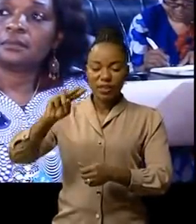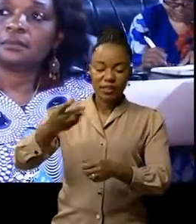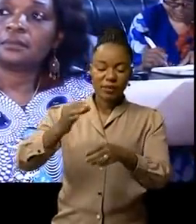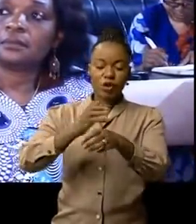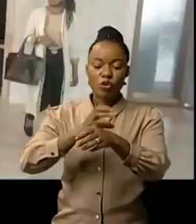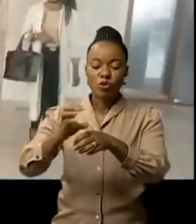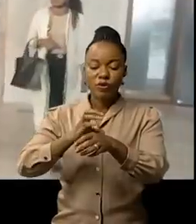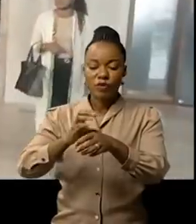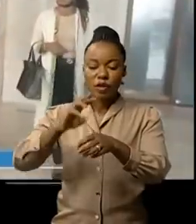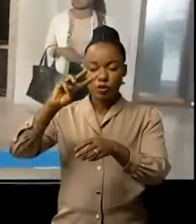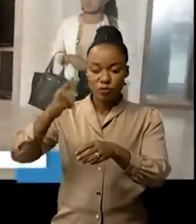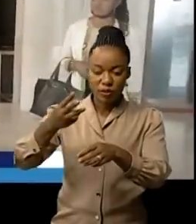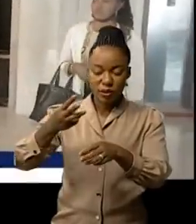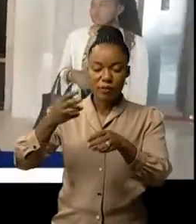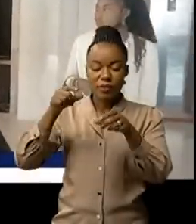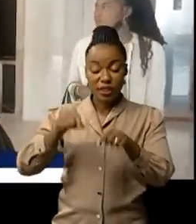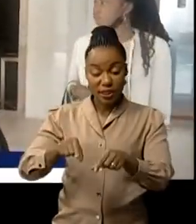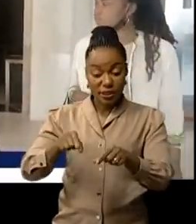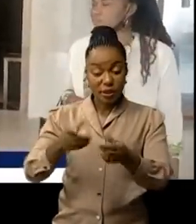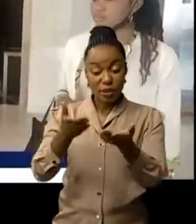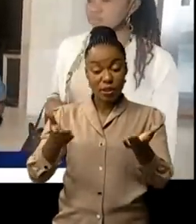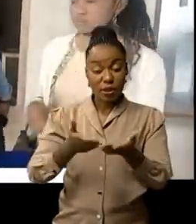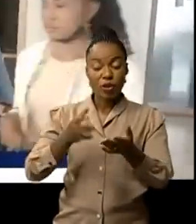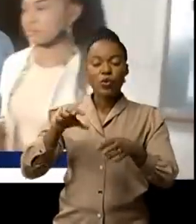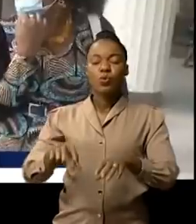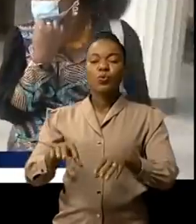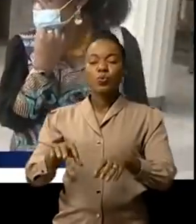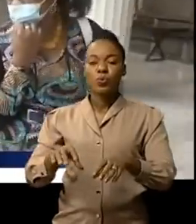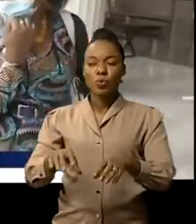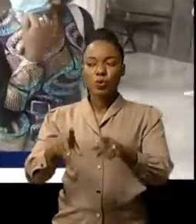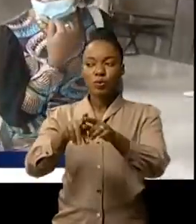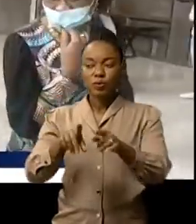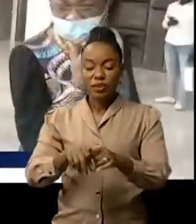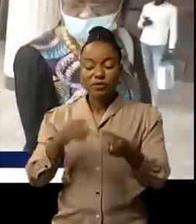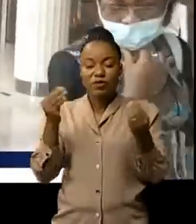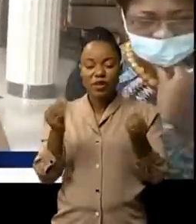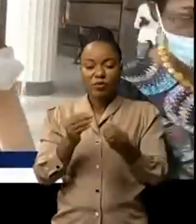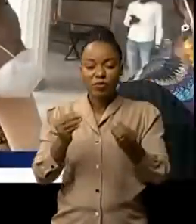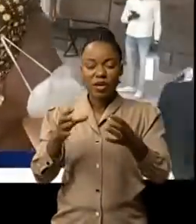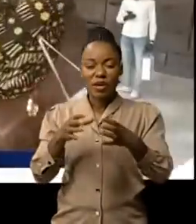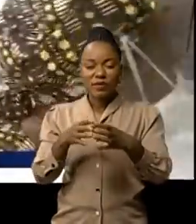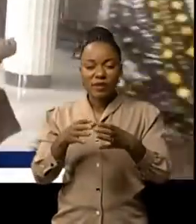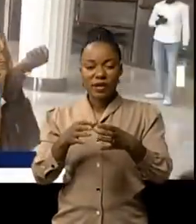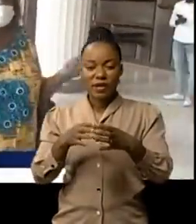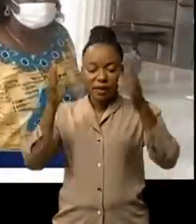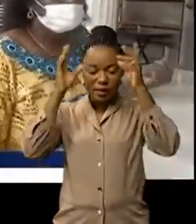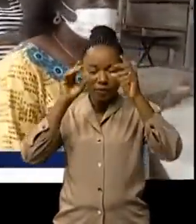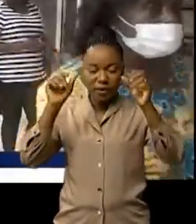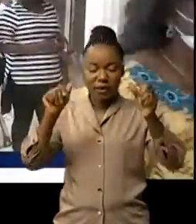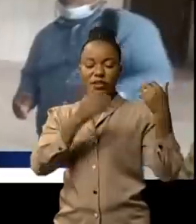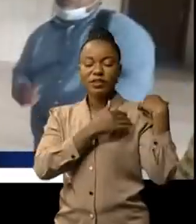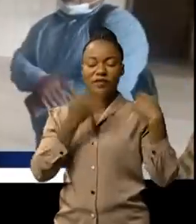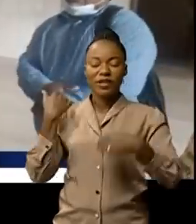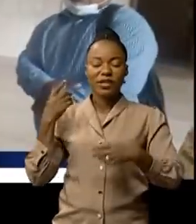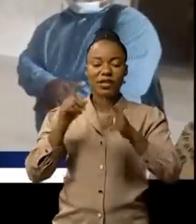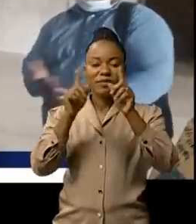d'Ivoire et le troisième aura lieu en République démocratique du Congo une coïncidence avec la présidence du chef de l'État